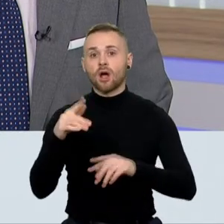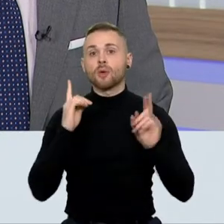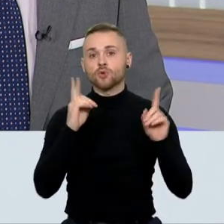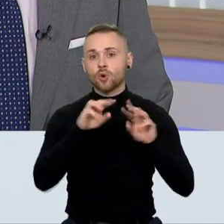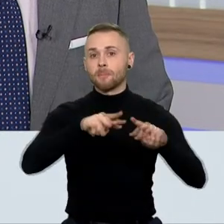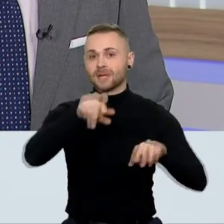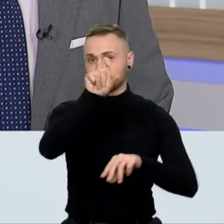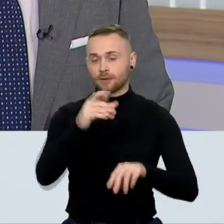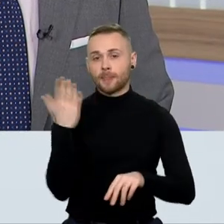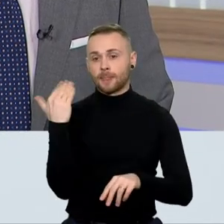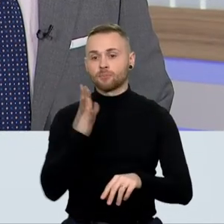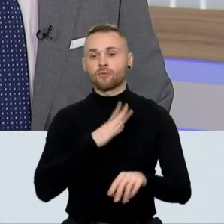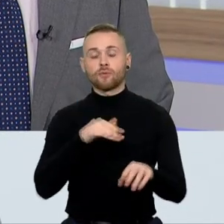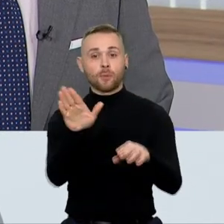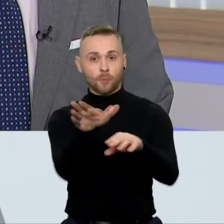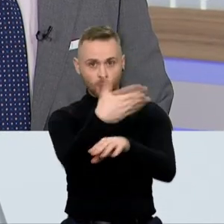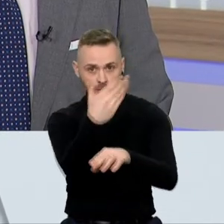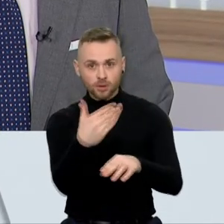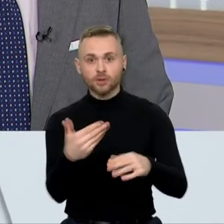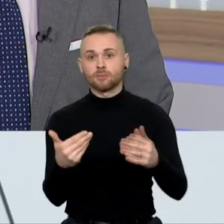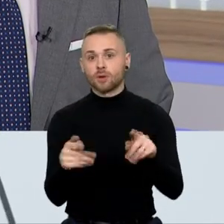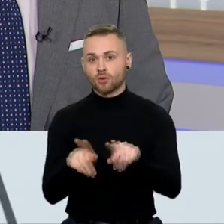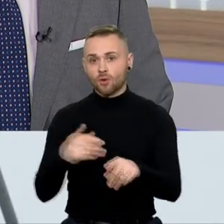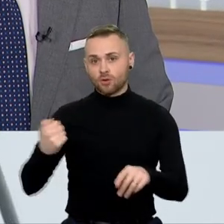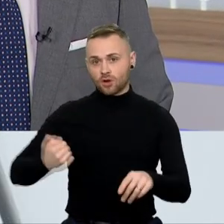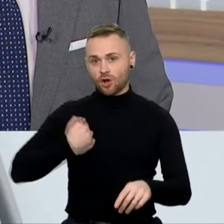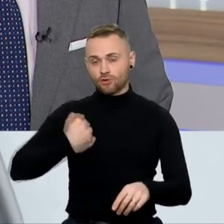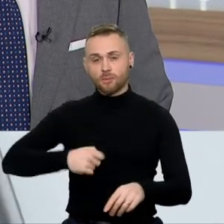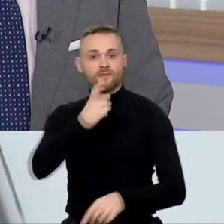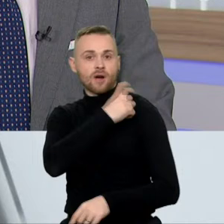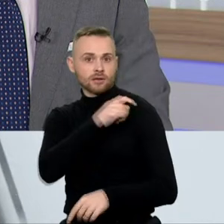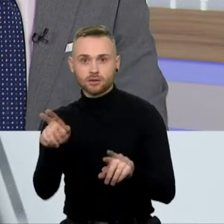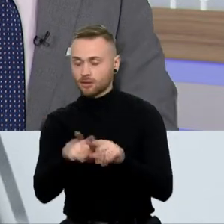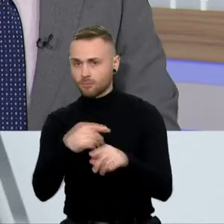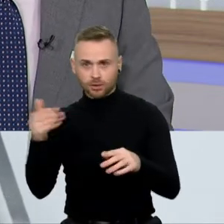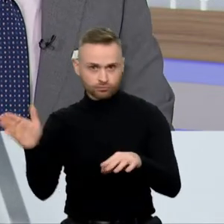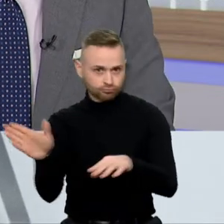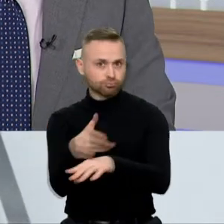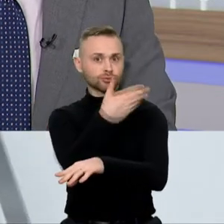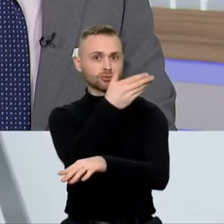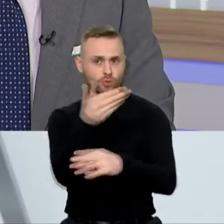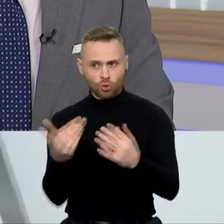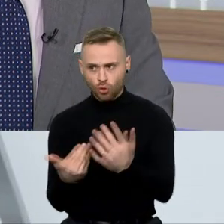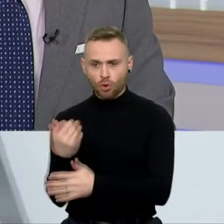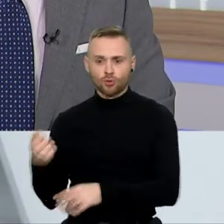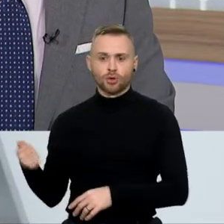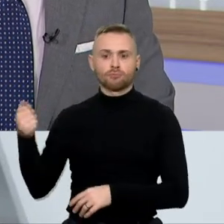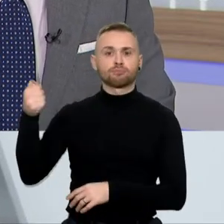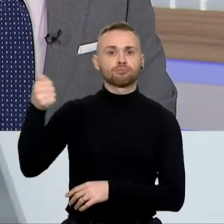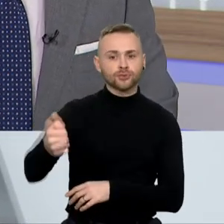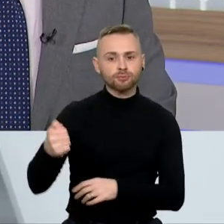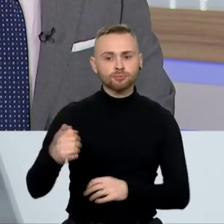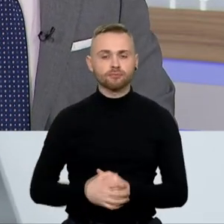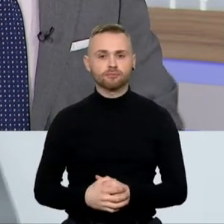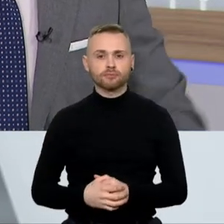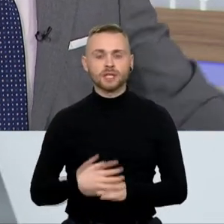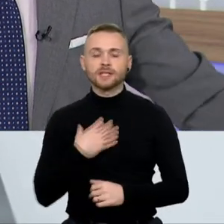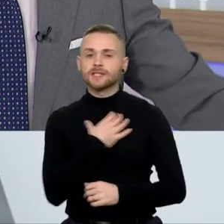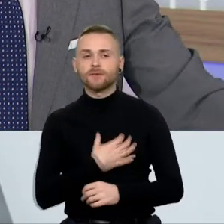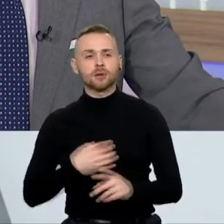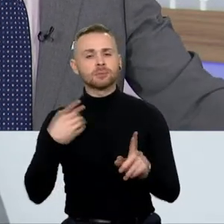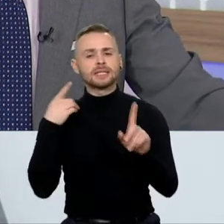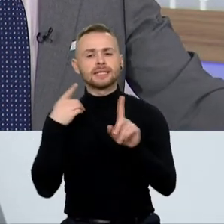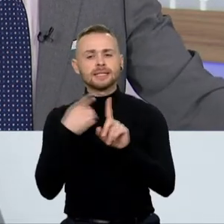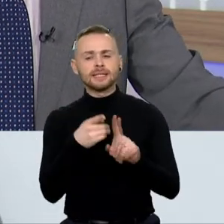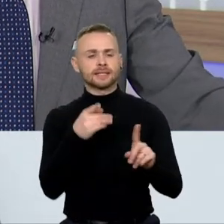ne taip senai pakeistas, bet net ir kariuomenės vadas. Jeigu yra poreikis, jeigu yra iškeltų tikslų, reikalavanti